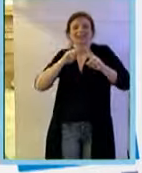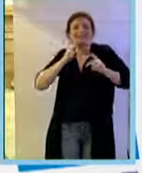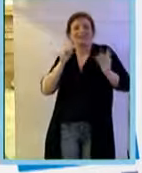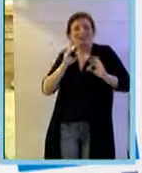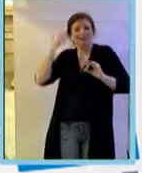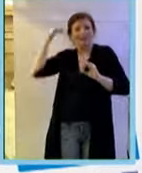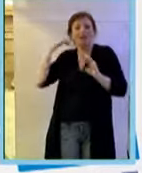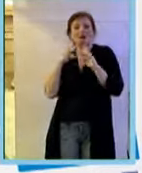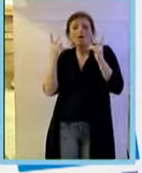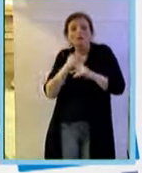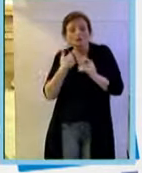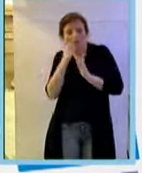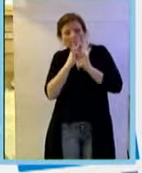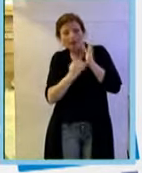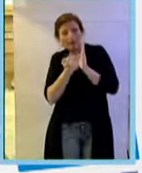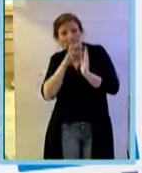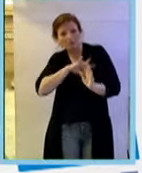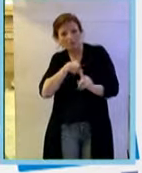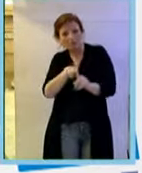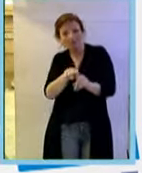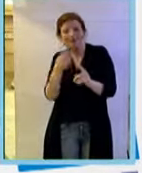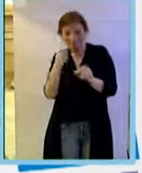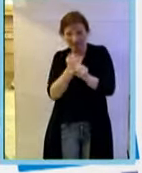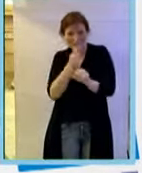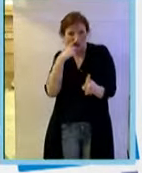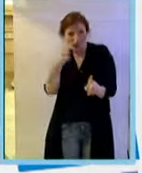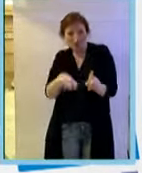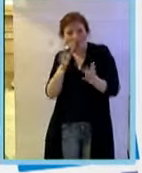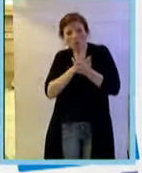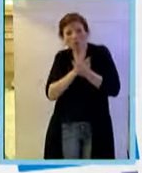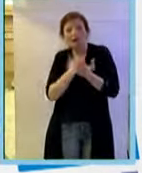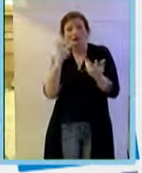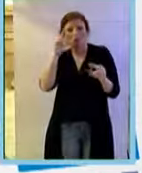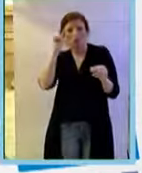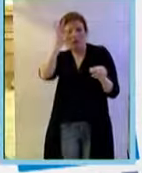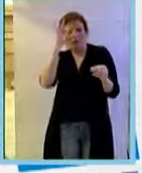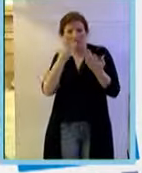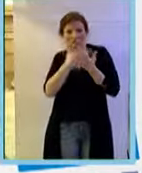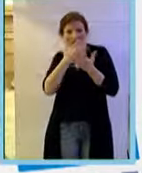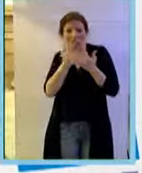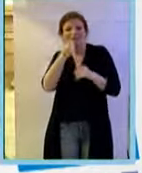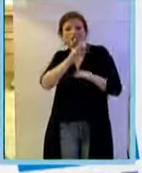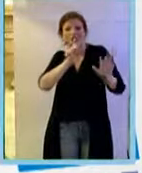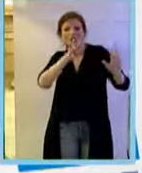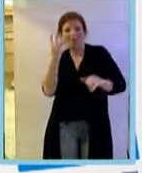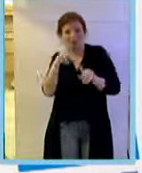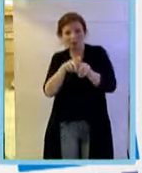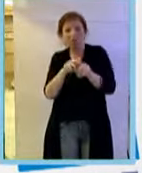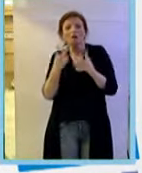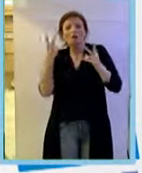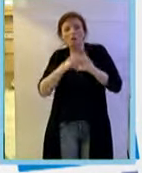stati dati interessanti in questo lavoro pubblicato sul New England giorno 20 nel 1994 che danno forte